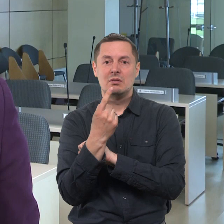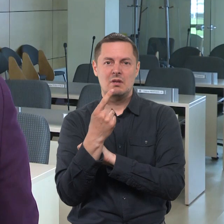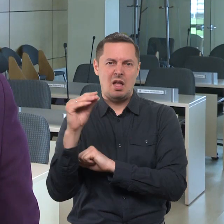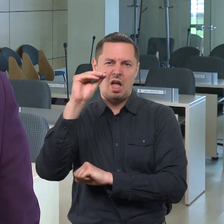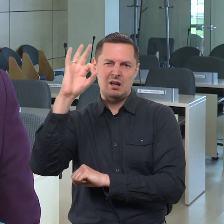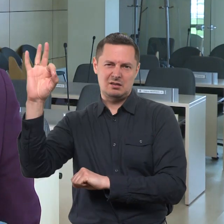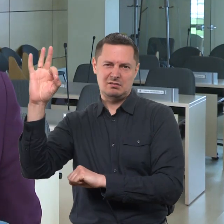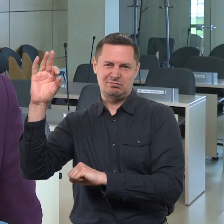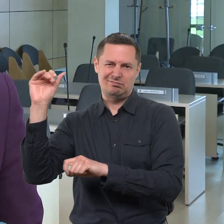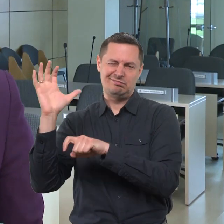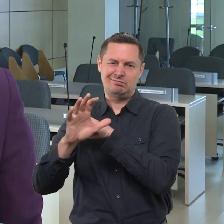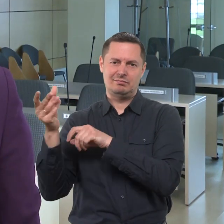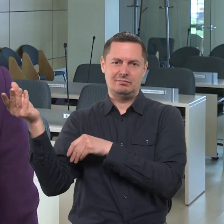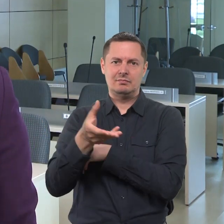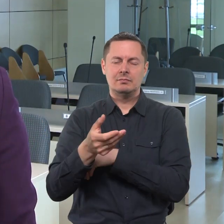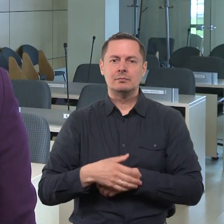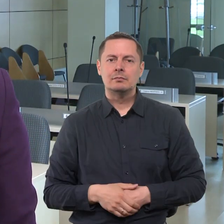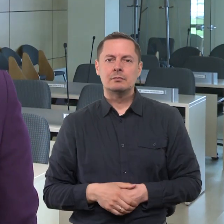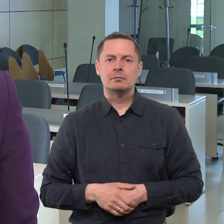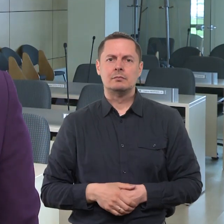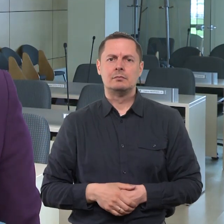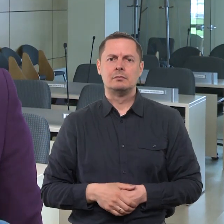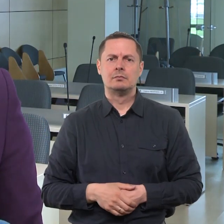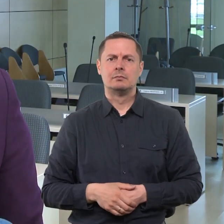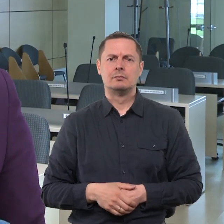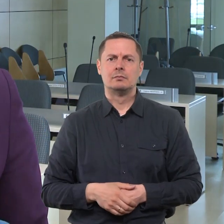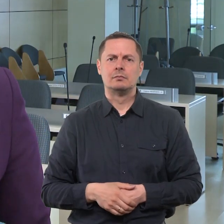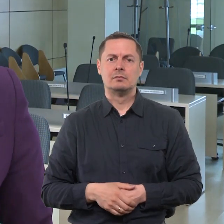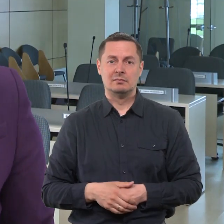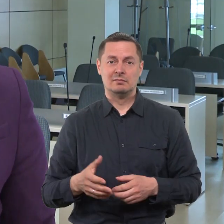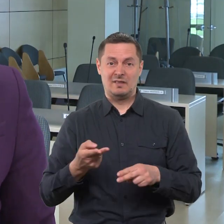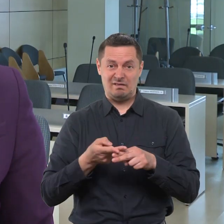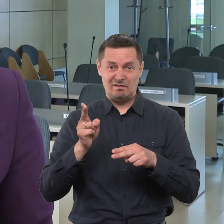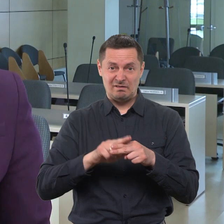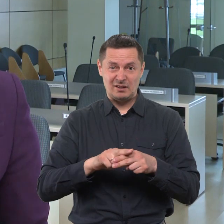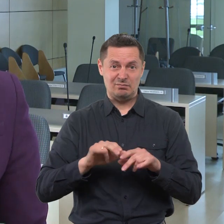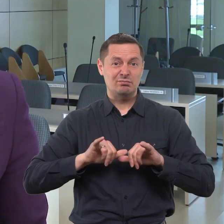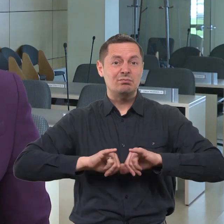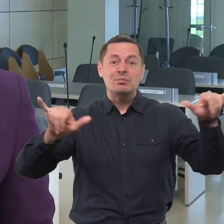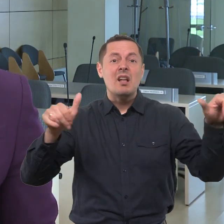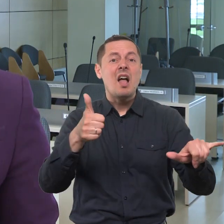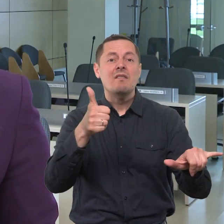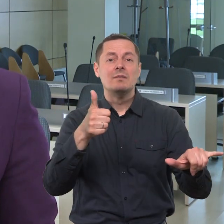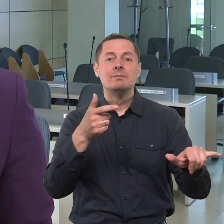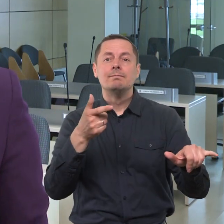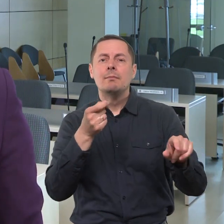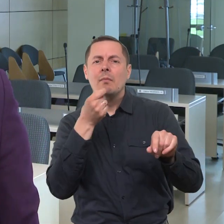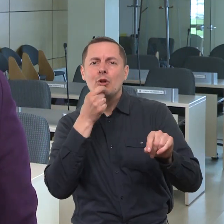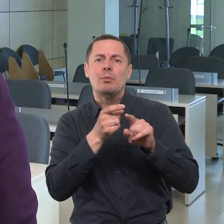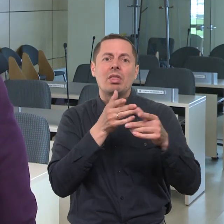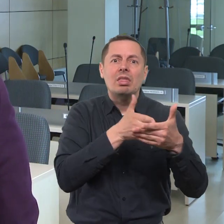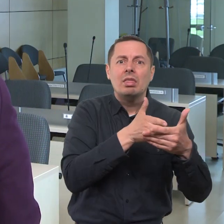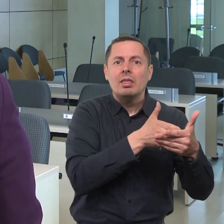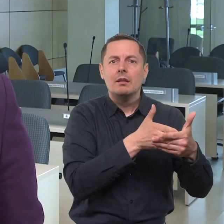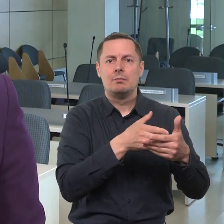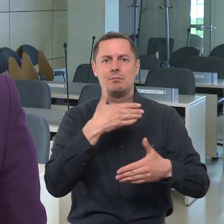jos visos yra gaminamos Europos Sąjungos šalise. Ir todėl plėtrai šiek tiek gal trukdo tas pabrangimas,